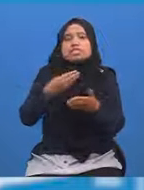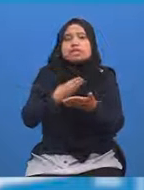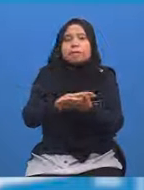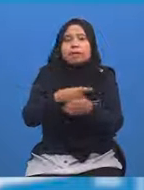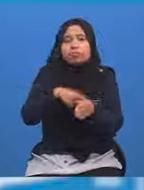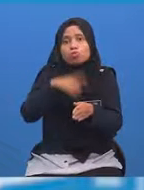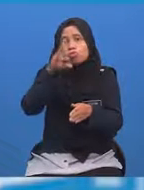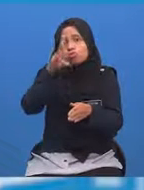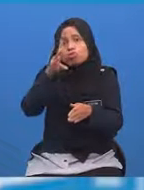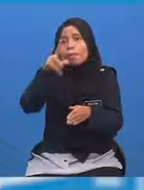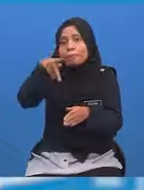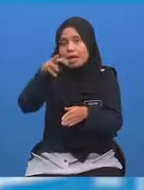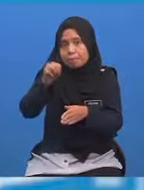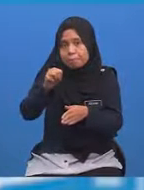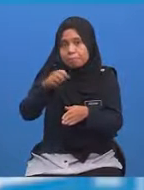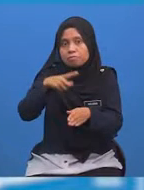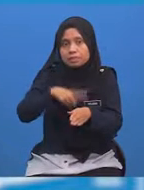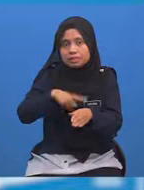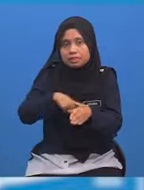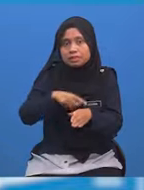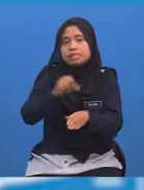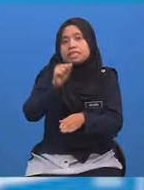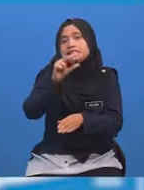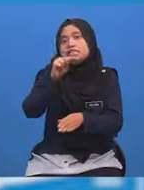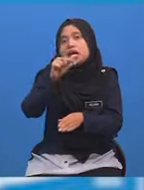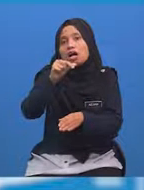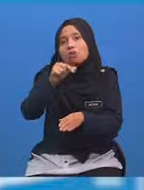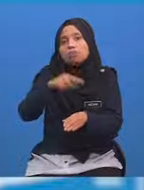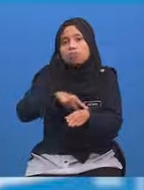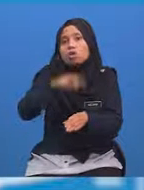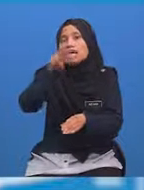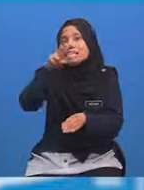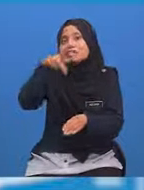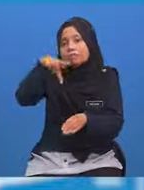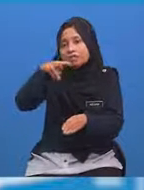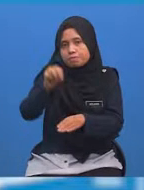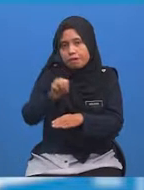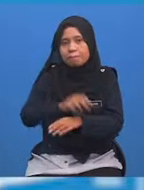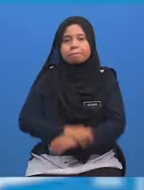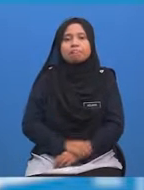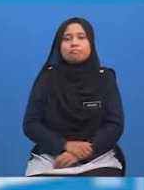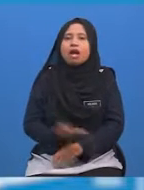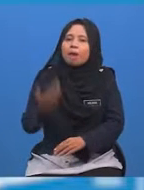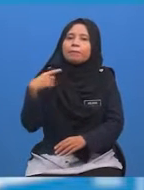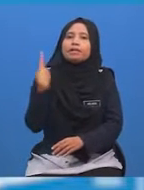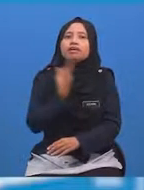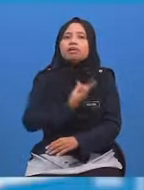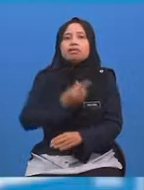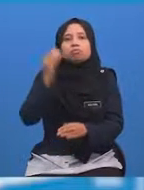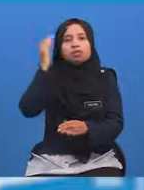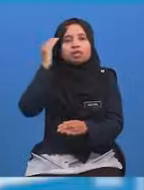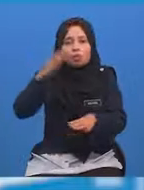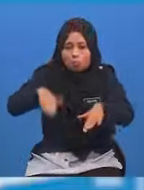7pm Masa ketika itu di Singapura ialah pukul 11pm Mari kita mengetahui